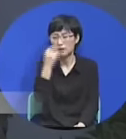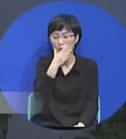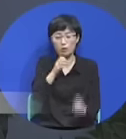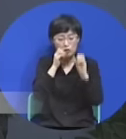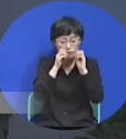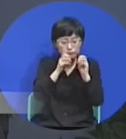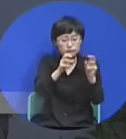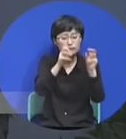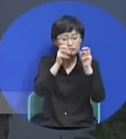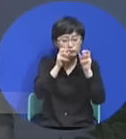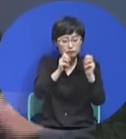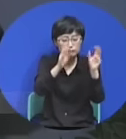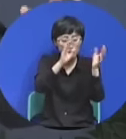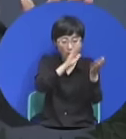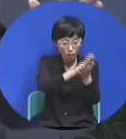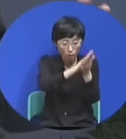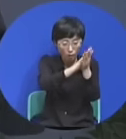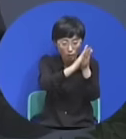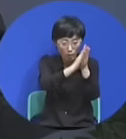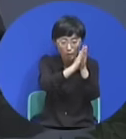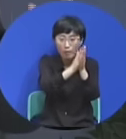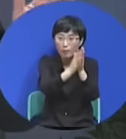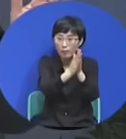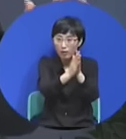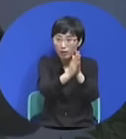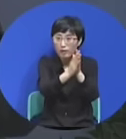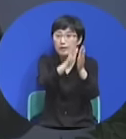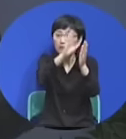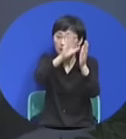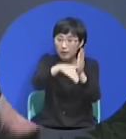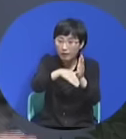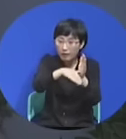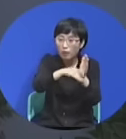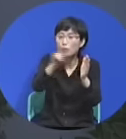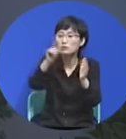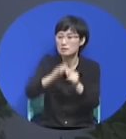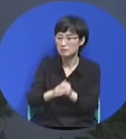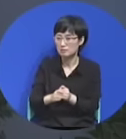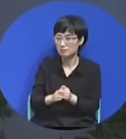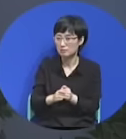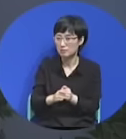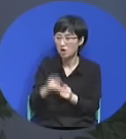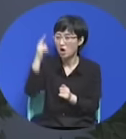아프리카 사람들이 전세계 노예로 노예로 노예 노예 시장이 시장이 다 다 팔린 팔린 거요. 거요.